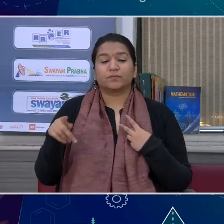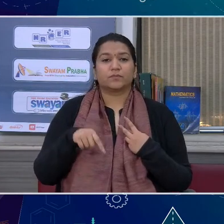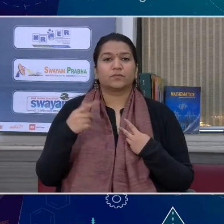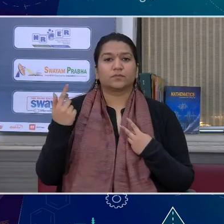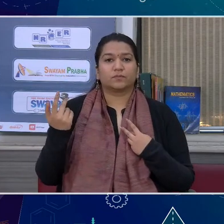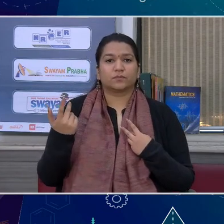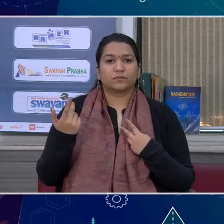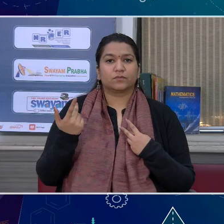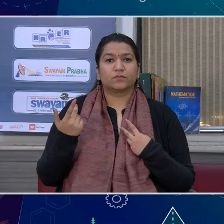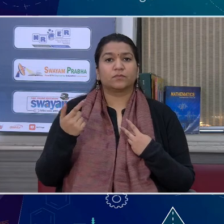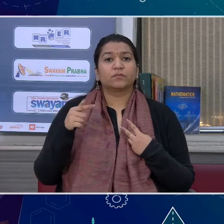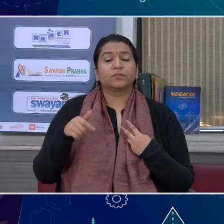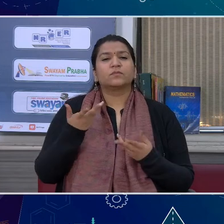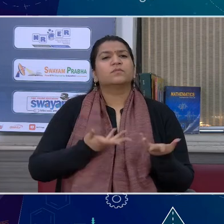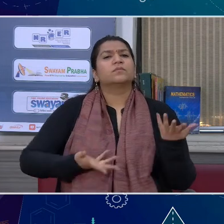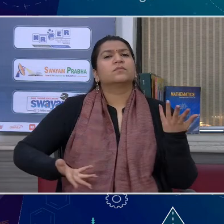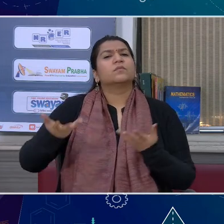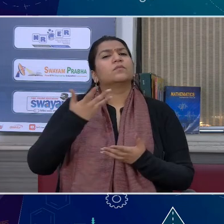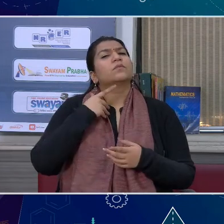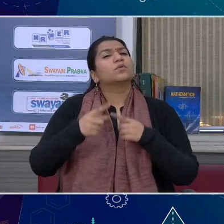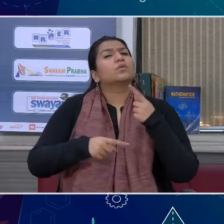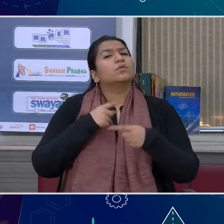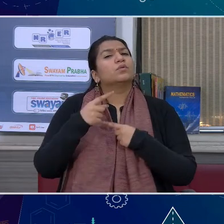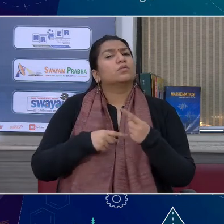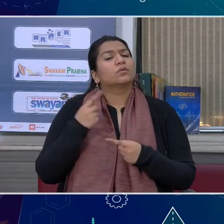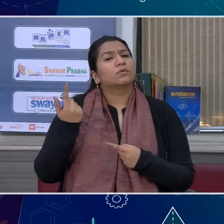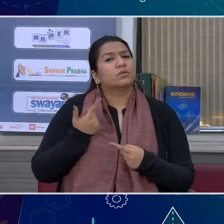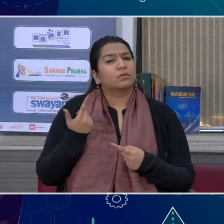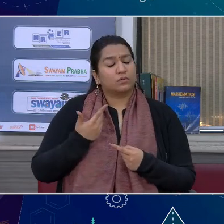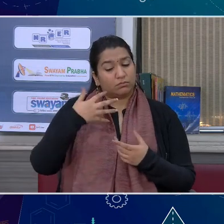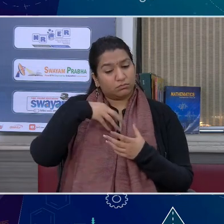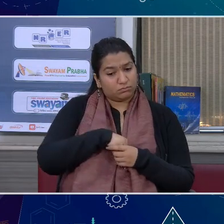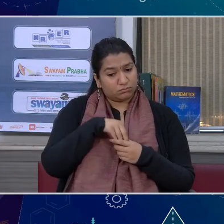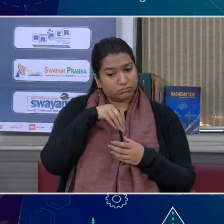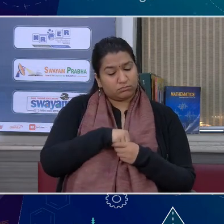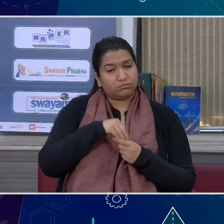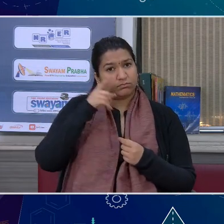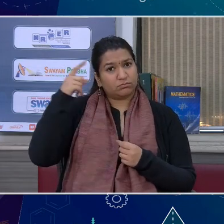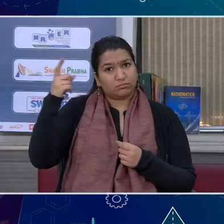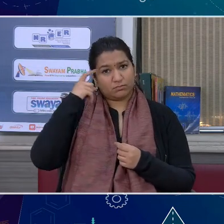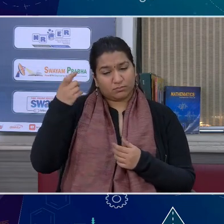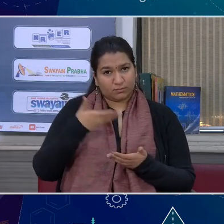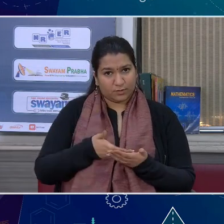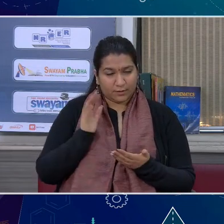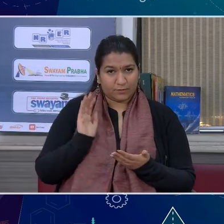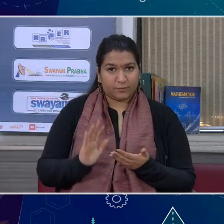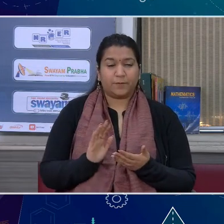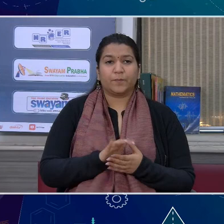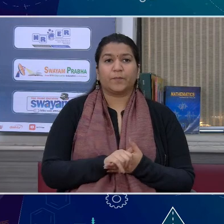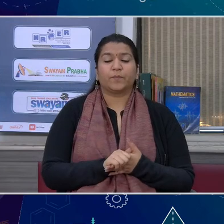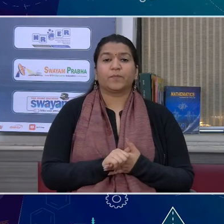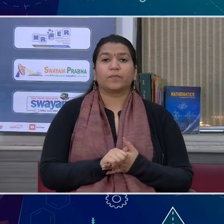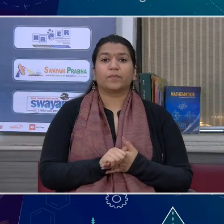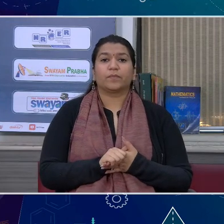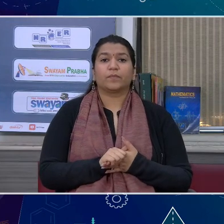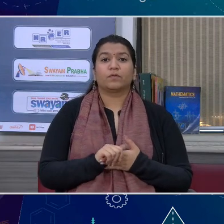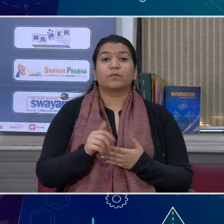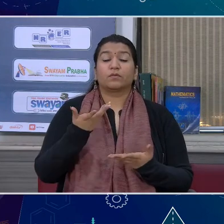बना कितने जग रोज मिटाता कितने ही ऐसे संबंद है जो रोज मेरे अंदर पनवते हैं और मिटते हैं जग जिस प्रिथ्वी पर